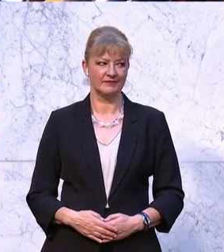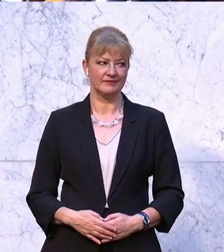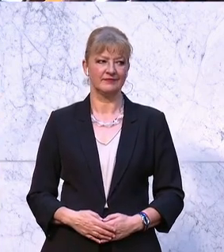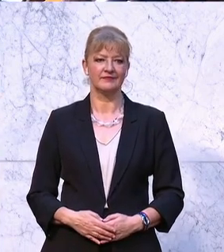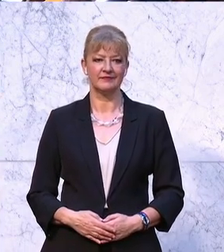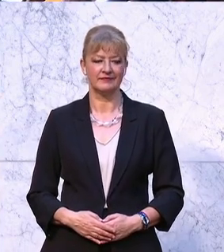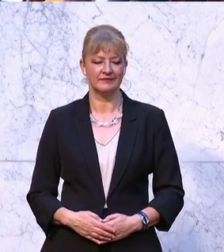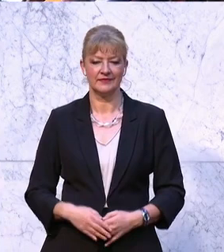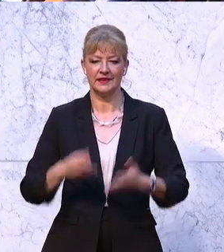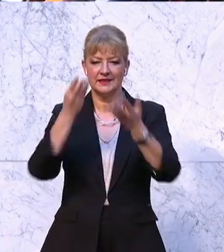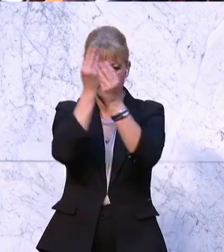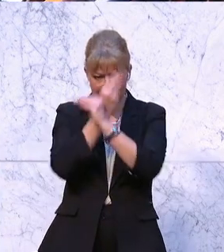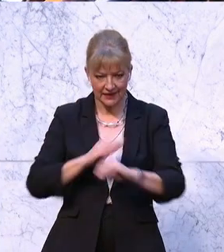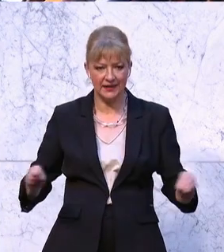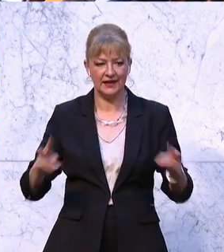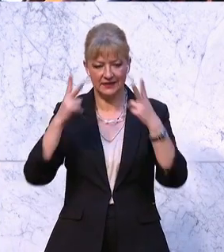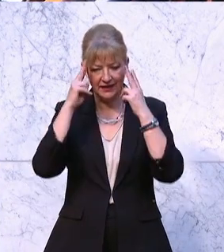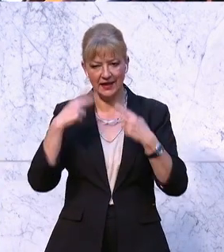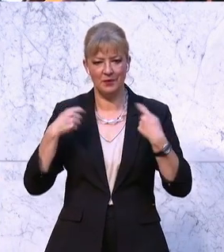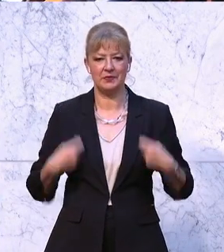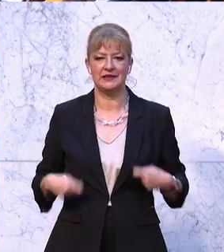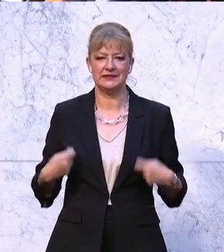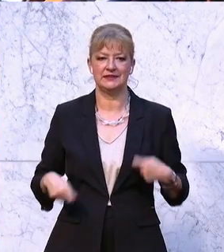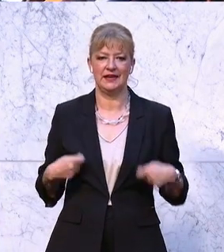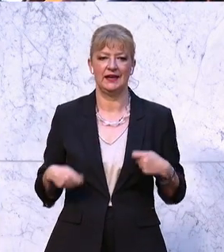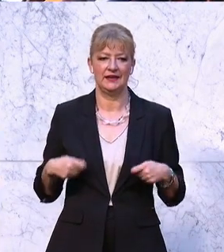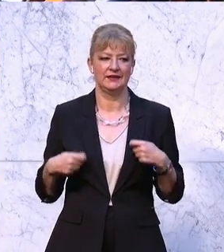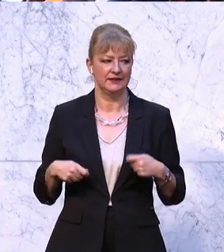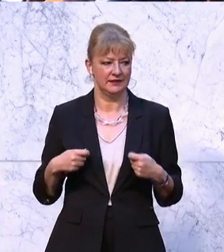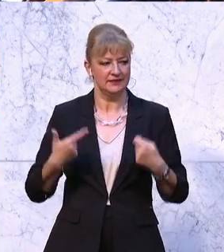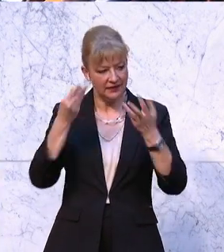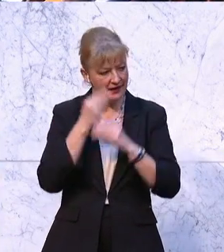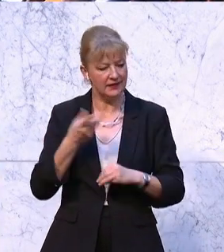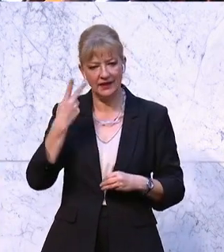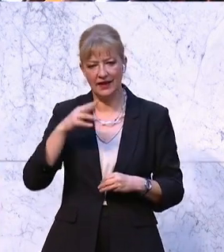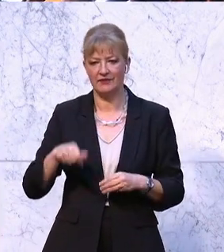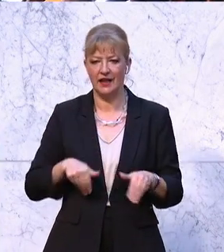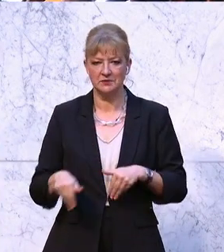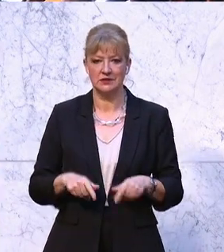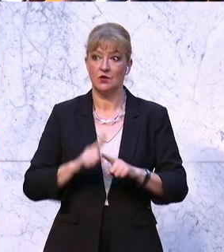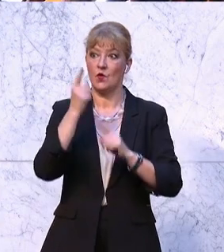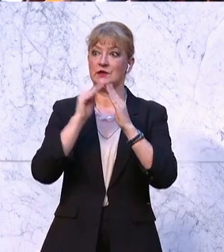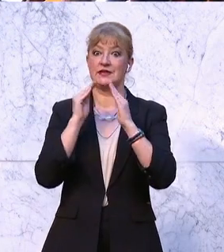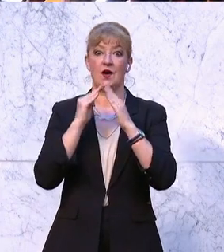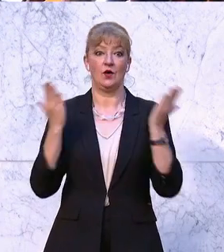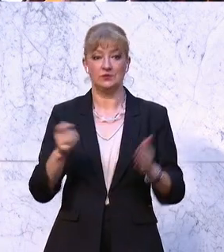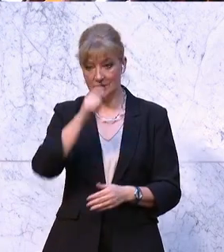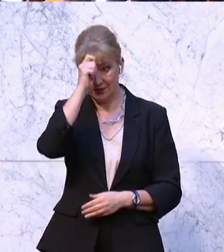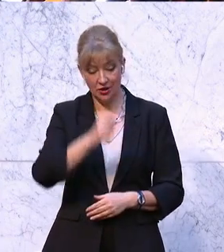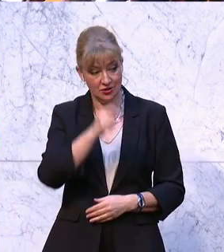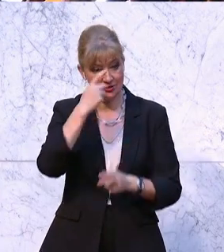Sehr geehrter Herr Präsident, sehr geehrter Herr Finanzminister, Hohes Haus, geschätzte